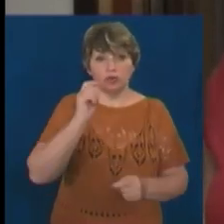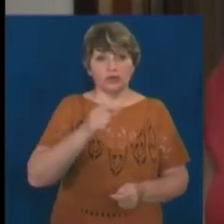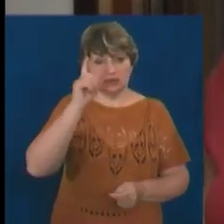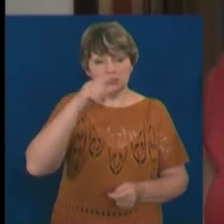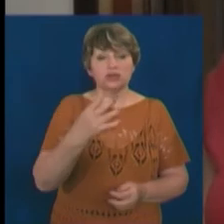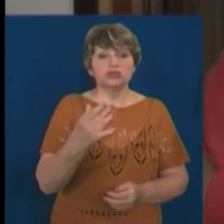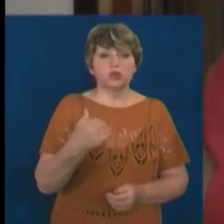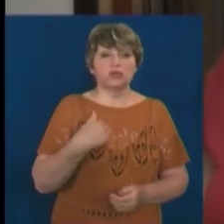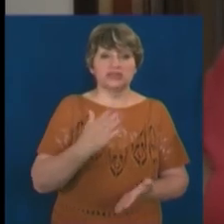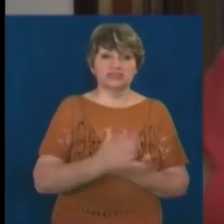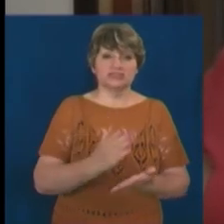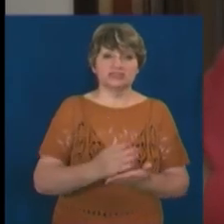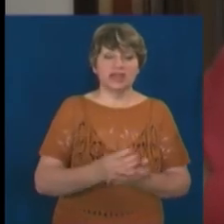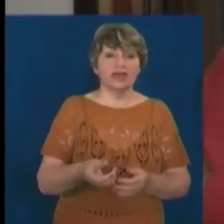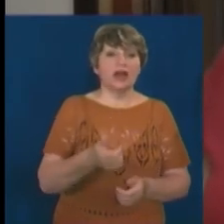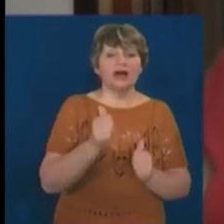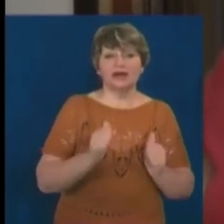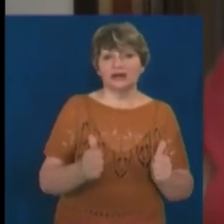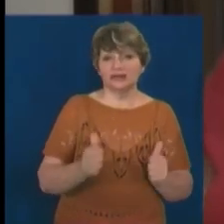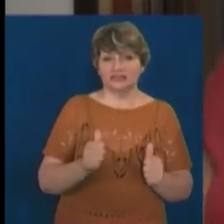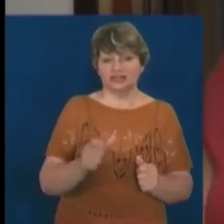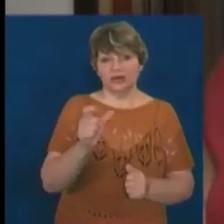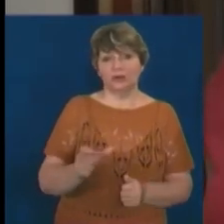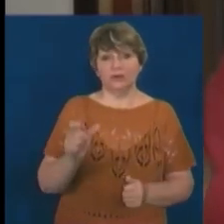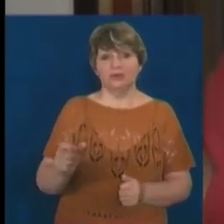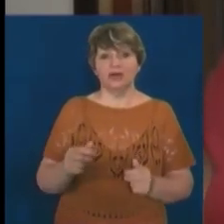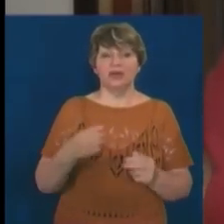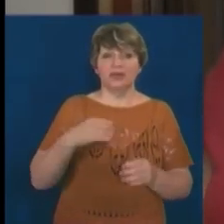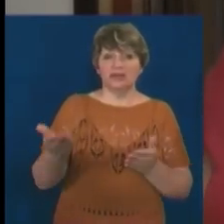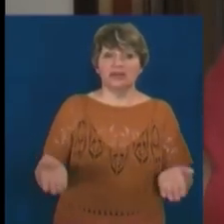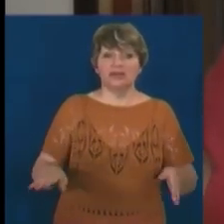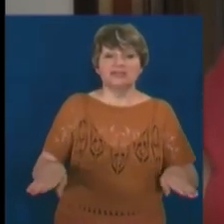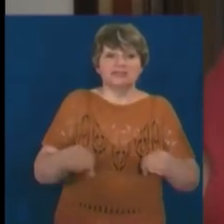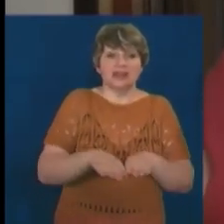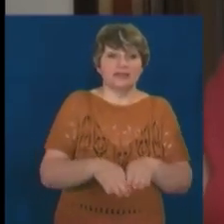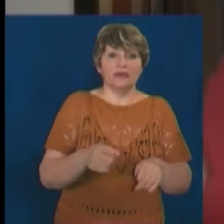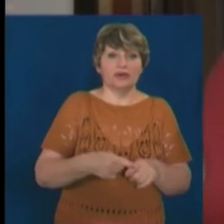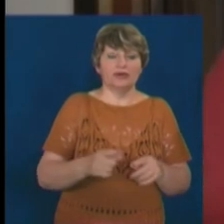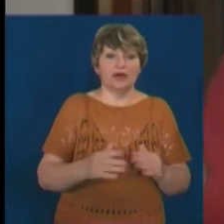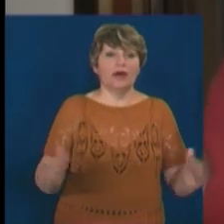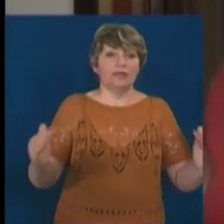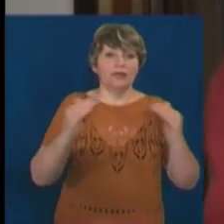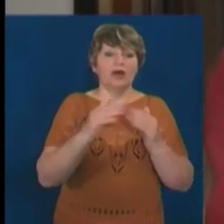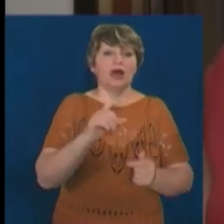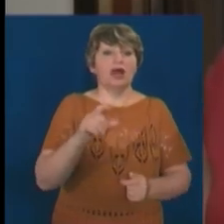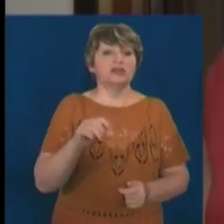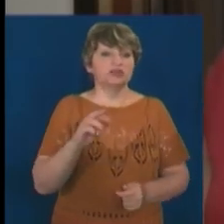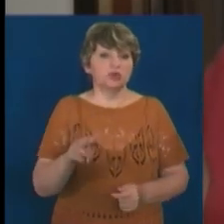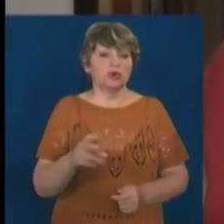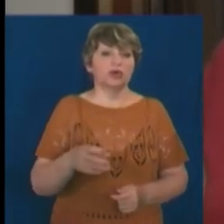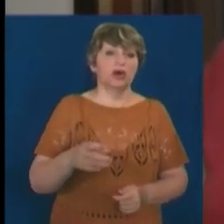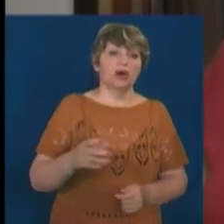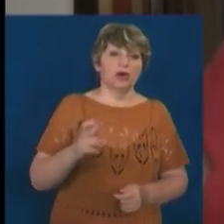класних ініціатив і класних людей. Нас асоціюють з Дніпром, з землею Богдана Тараса і Азотом. Більше немає ніяких